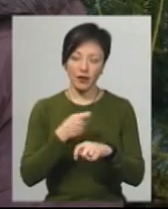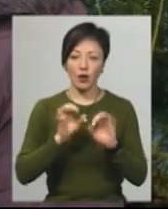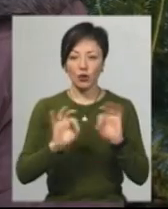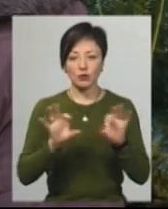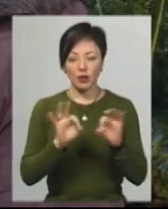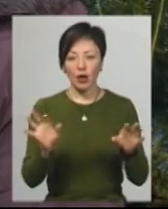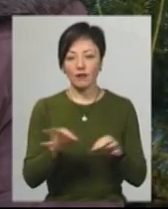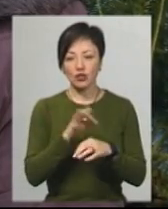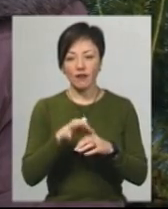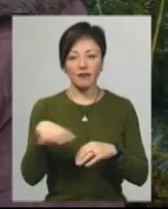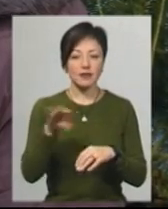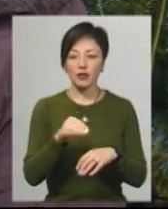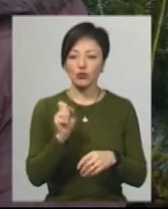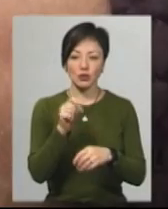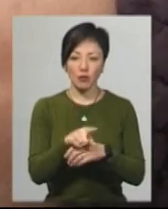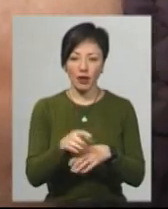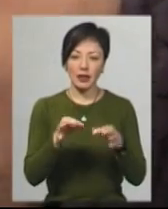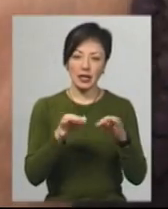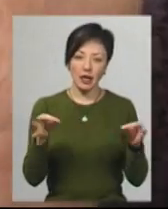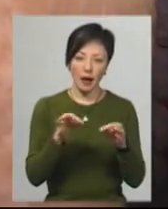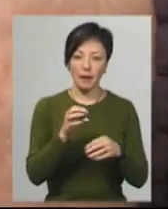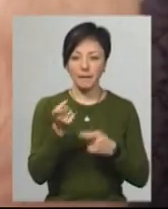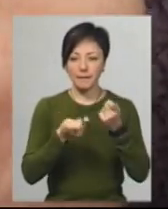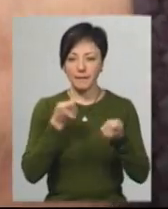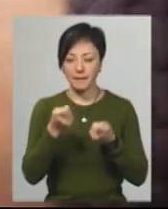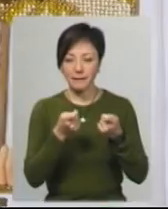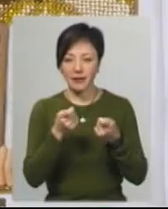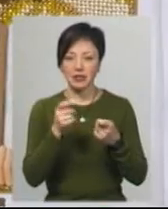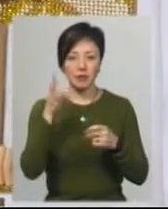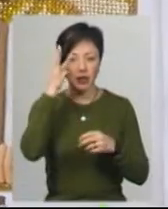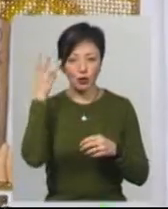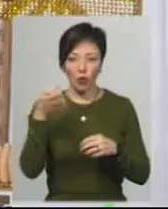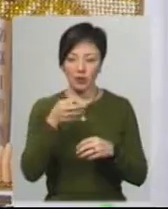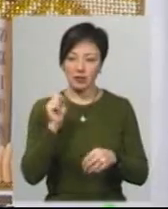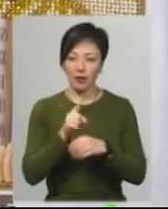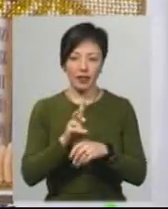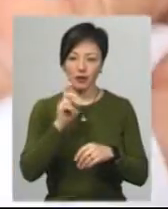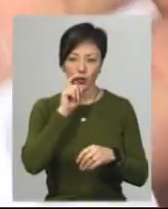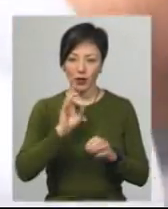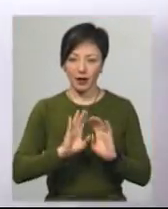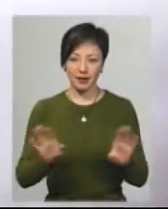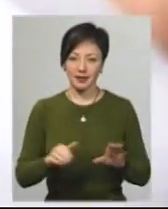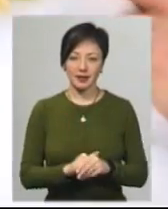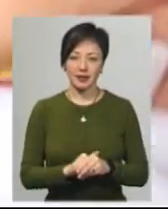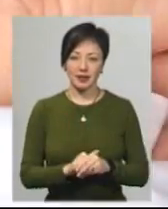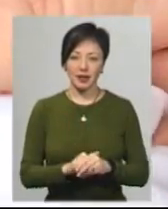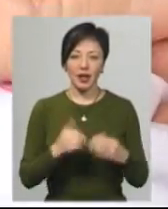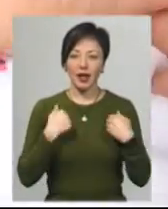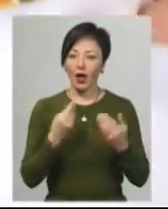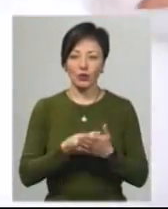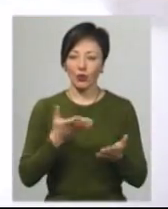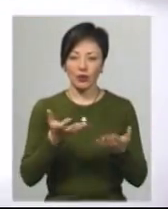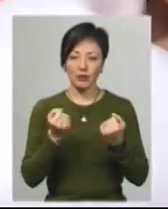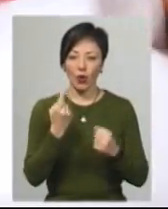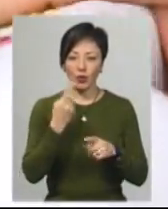розповідає, вишиває все, що їй замовлять і нитками, і бісером, а замовляє більше не з Хмельницької області та навіть не з України. Я дорого не беру.